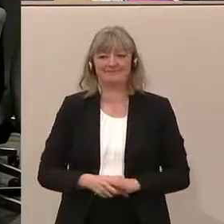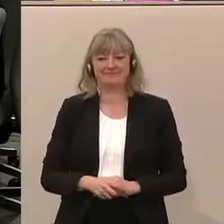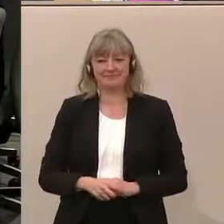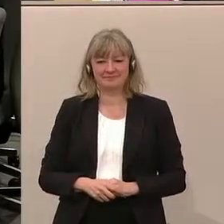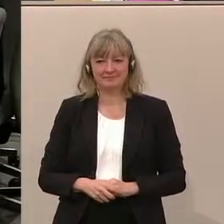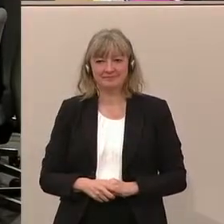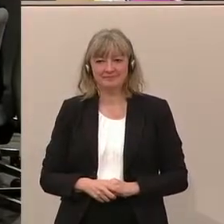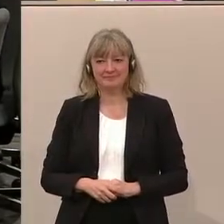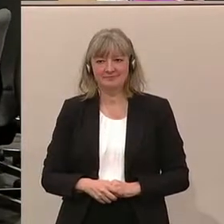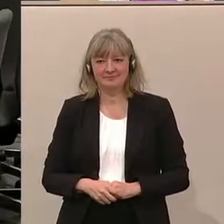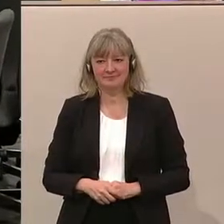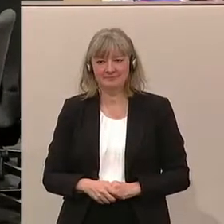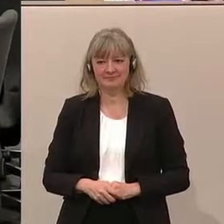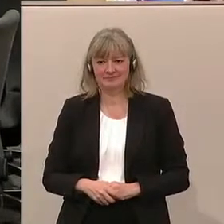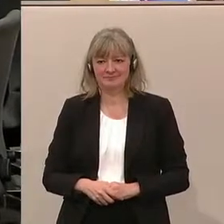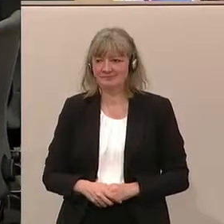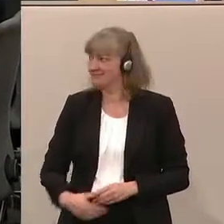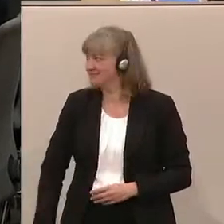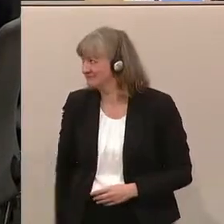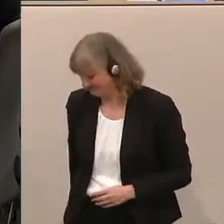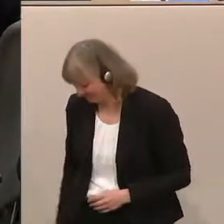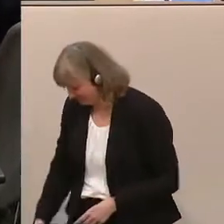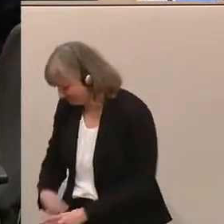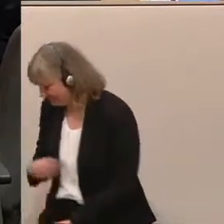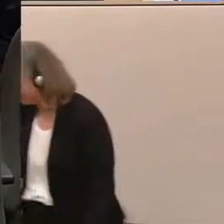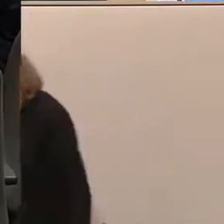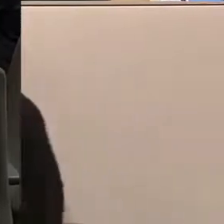Über Details zur Luftraumüberwachung hat David Lazar von der FPÖ gesprochen.